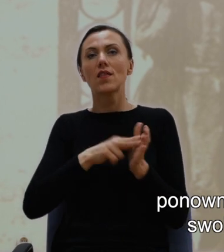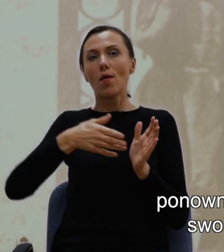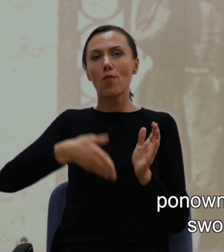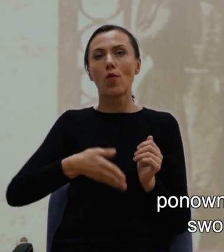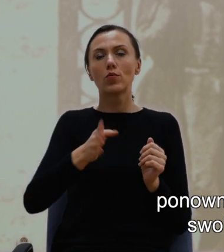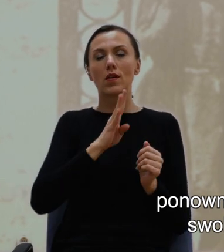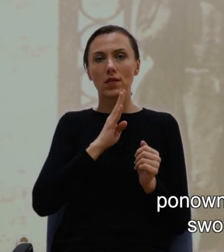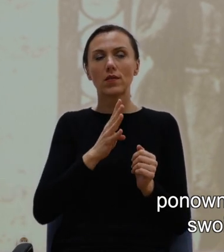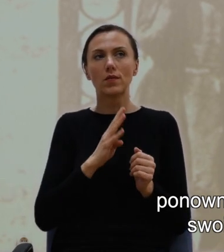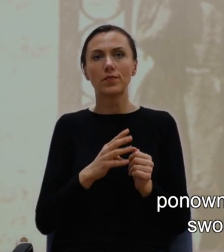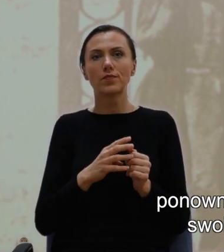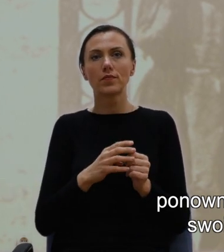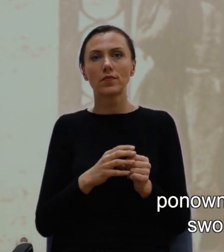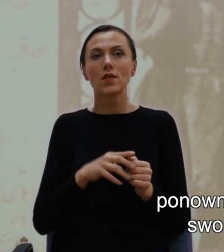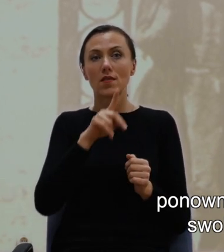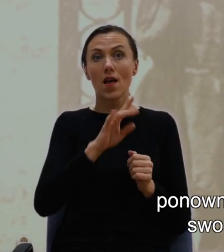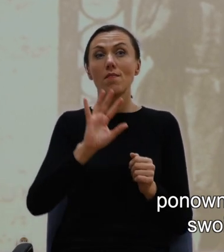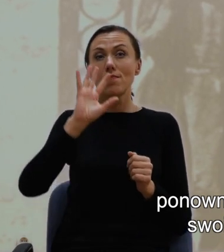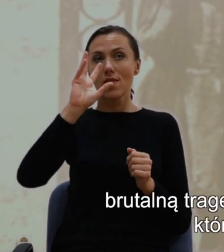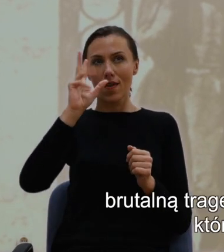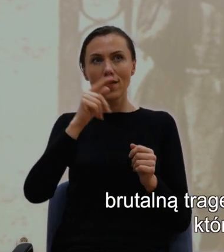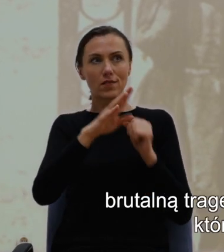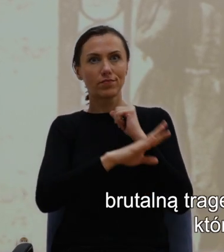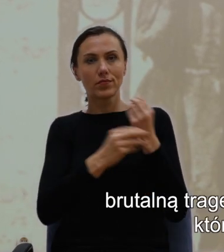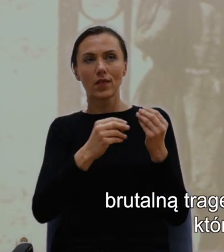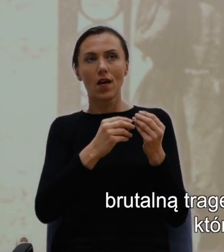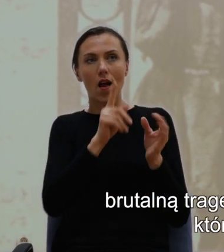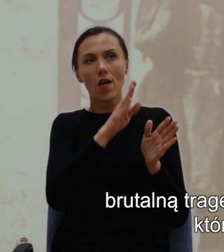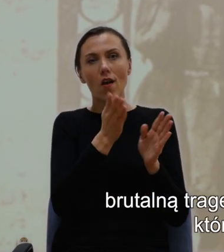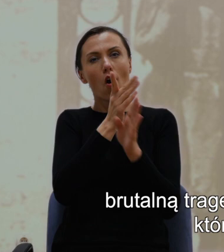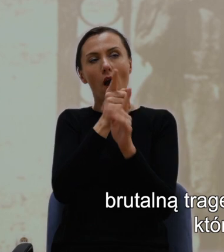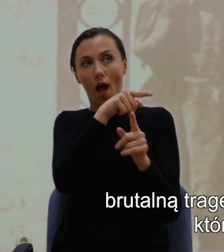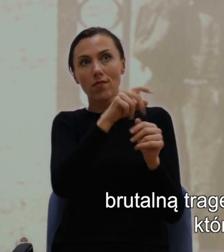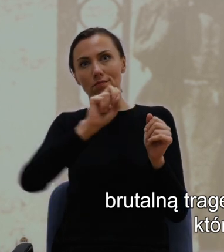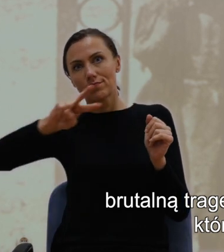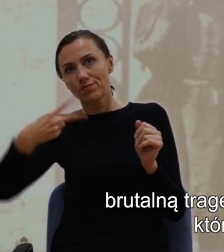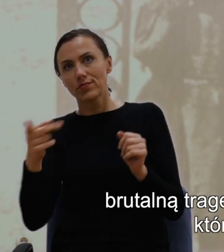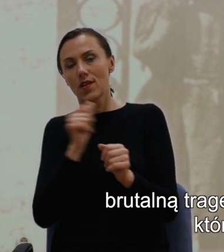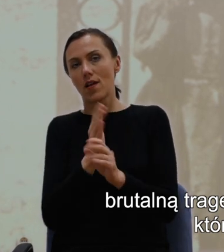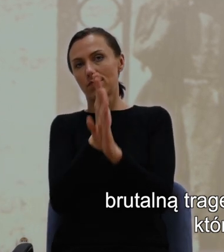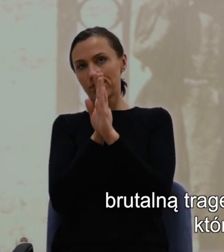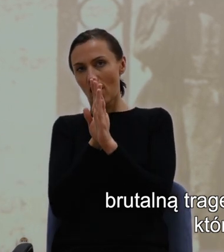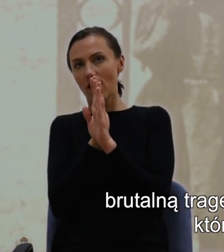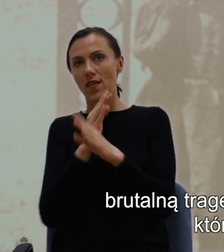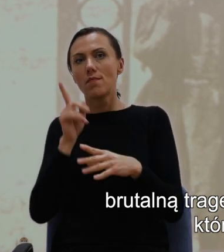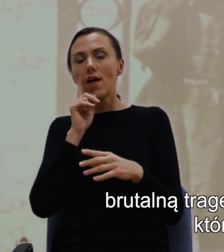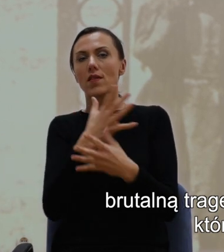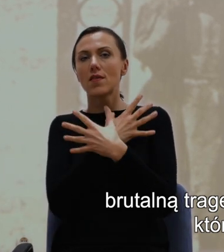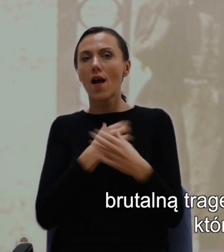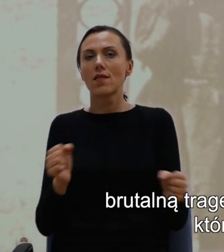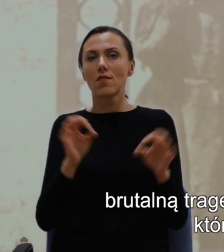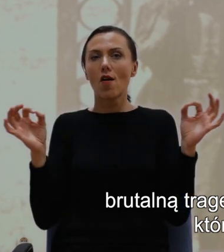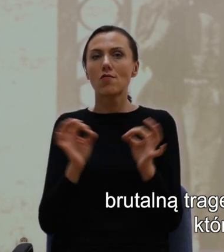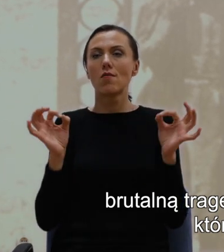swoim pięknem przykrywały tragedię, brutalną tragedię czarnoskórych